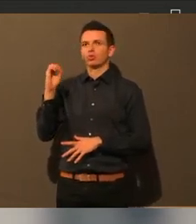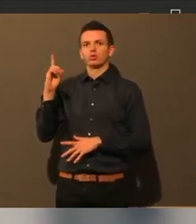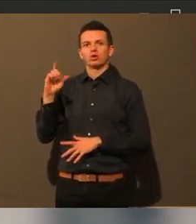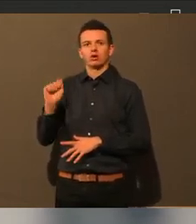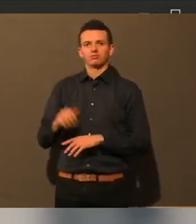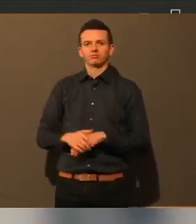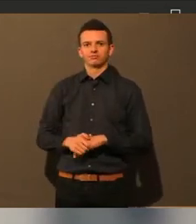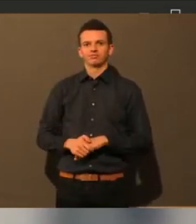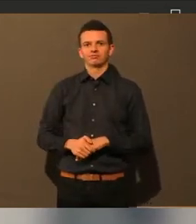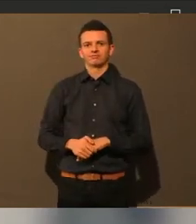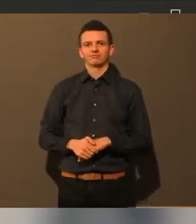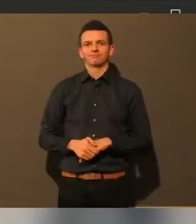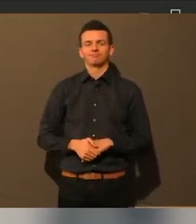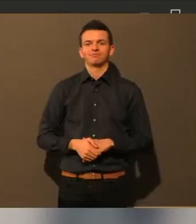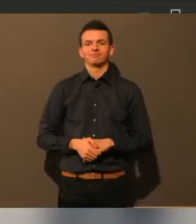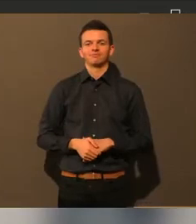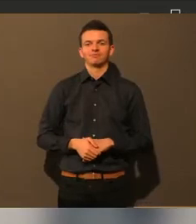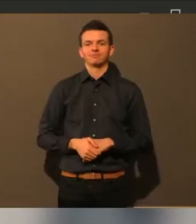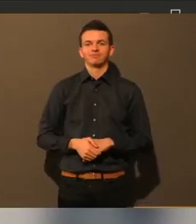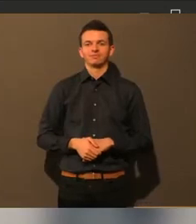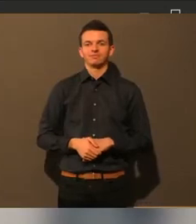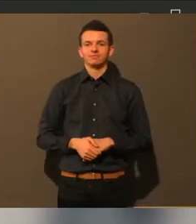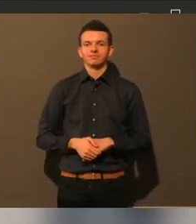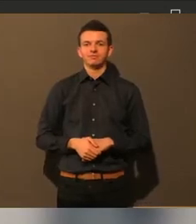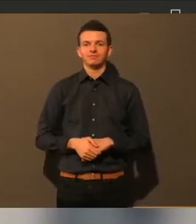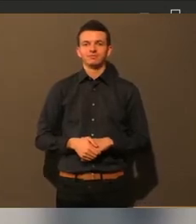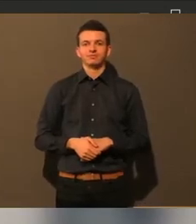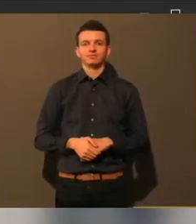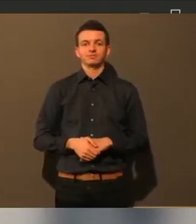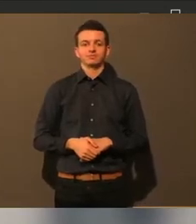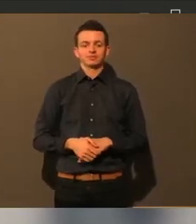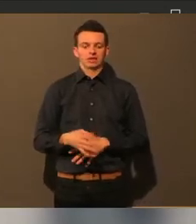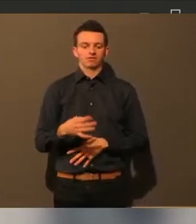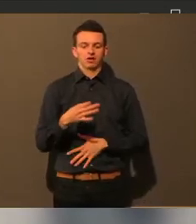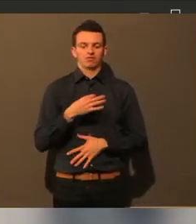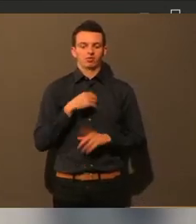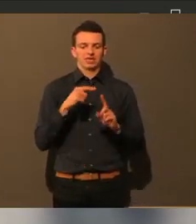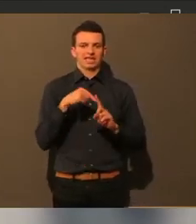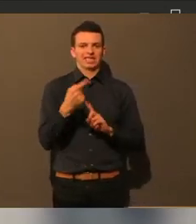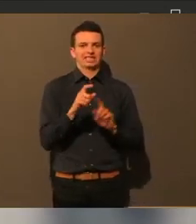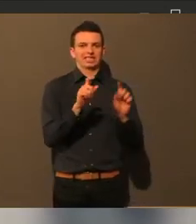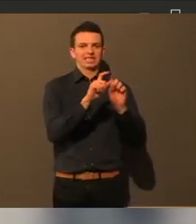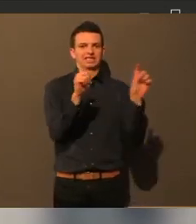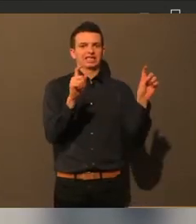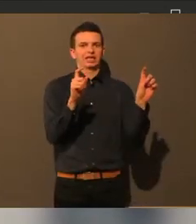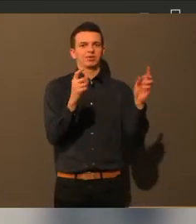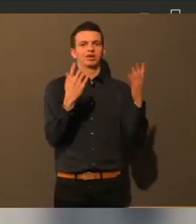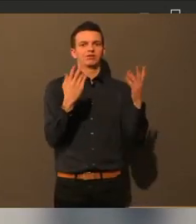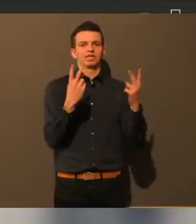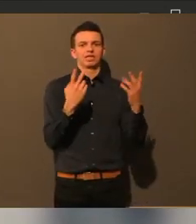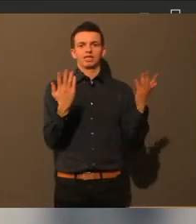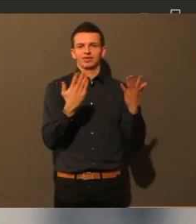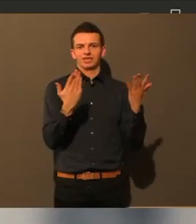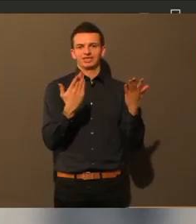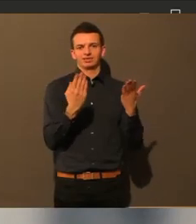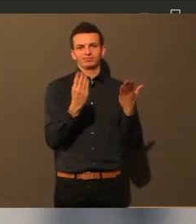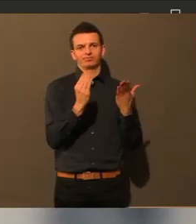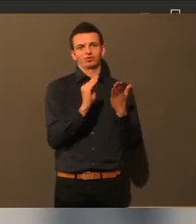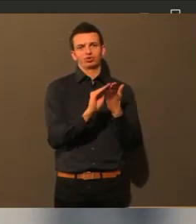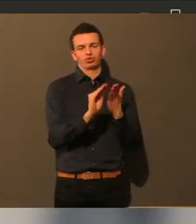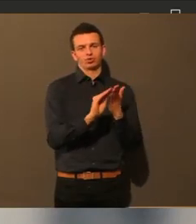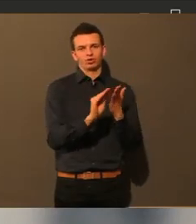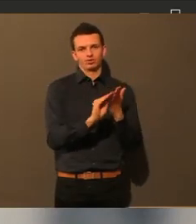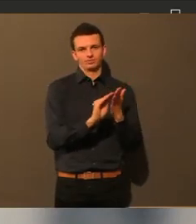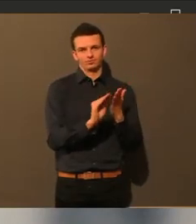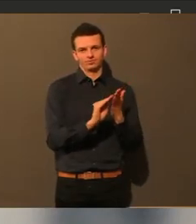Also mir wäre auf jeden Fall als Themenkomplex Schule einfach noch wichtig. Schon allein deswegen,